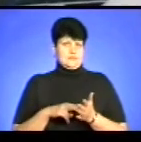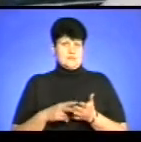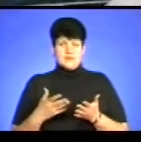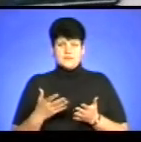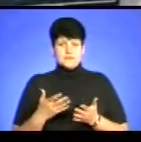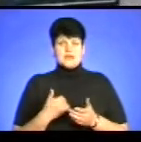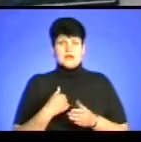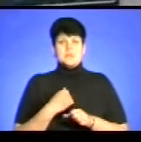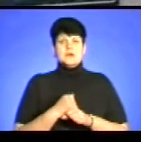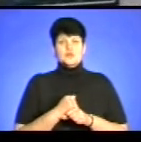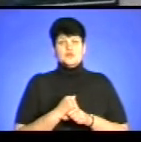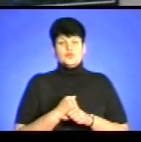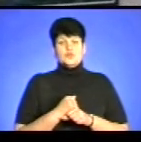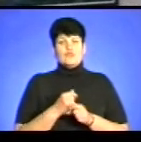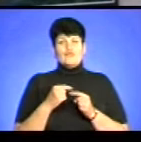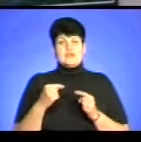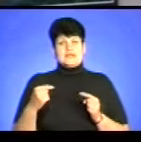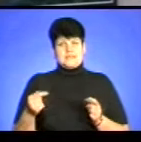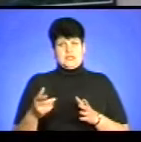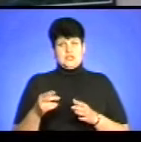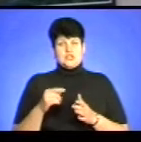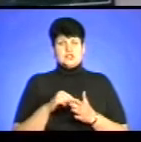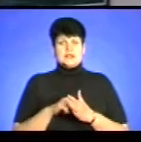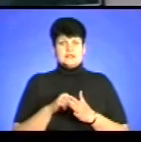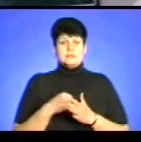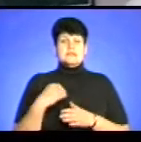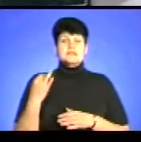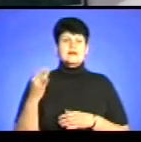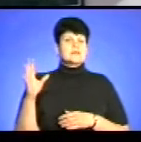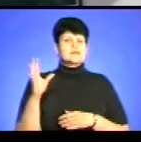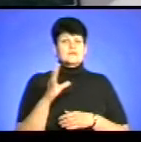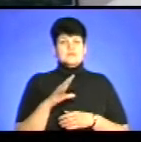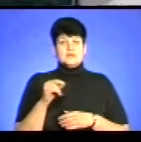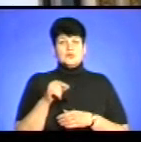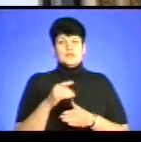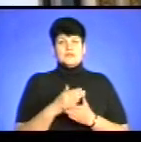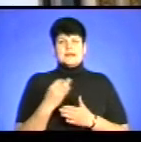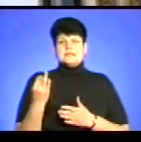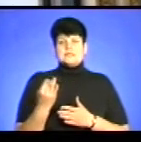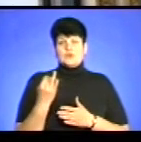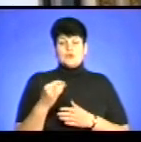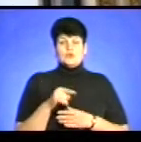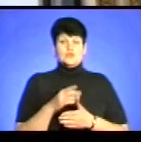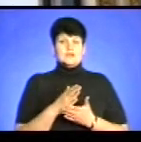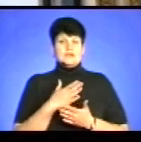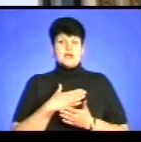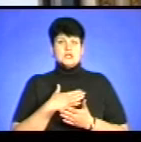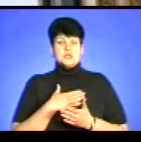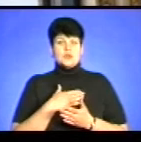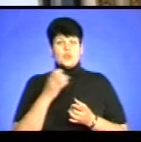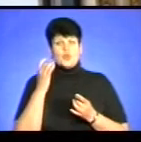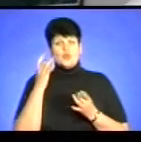як правило, я працюю в різних жанрах. Мене все цікавить абсолютно. Тут є історія, тут є наша культура,